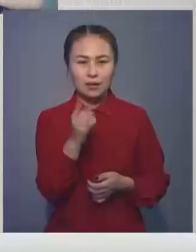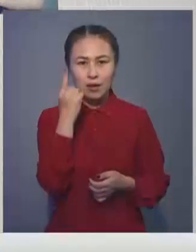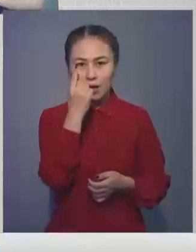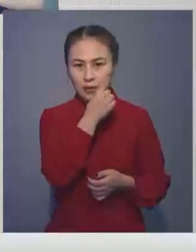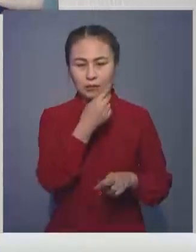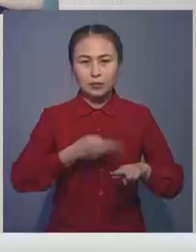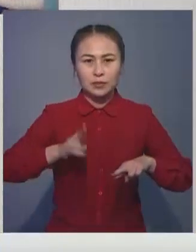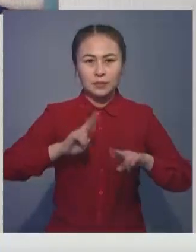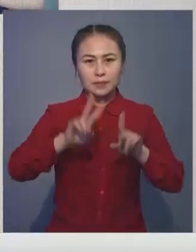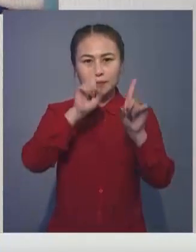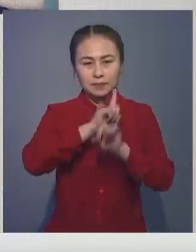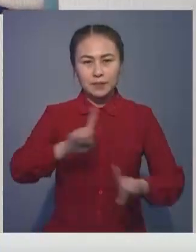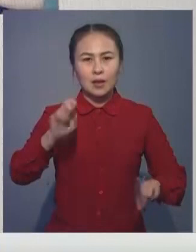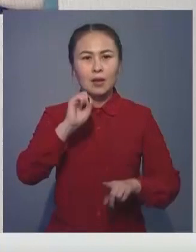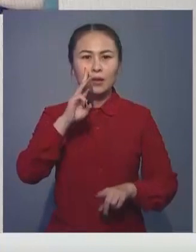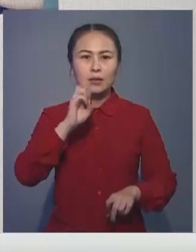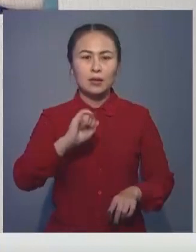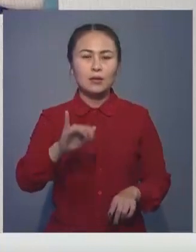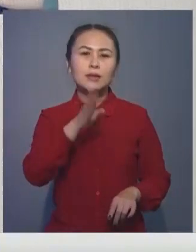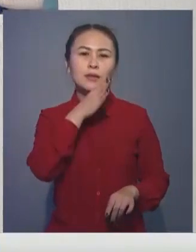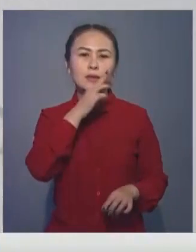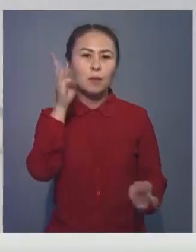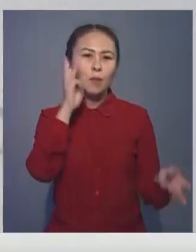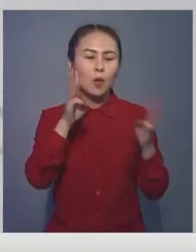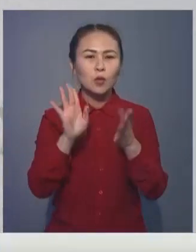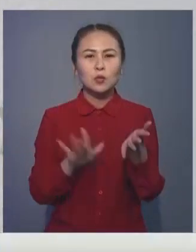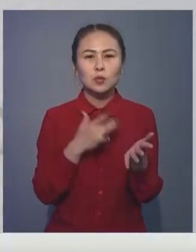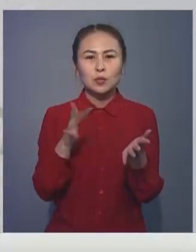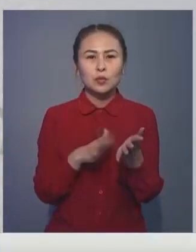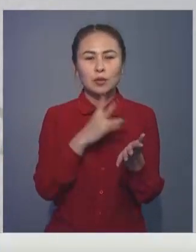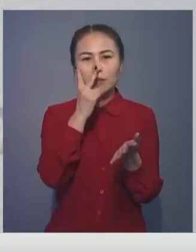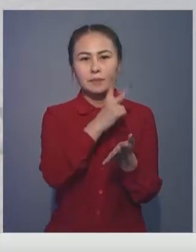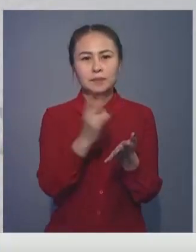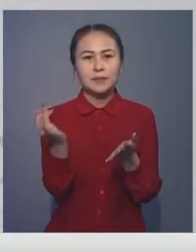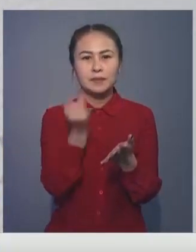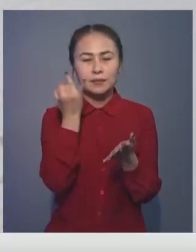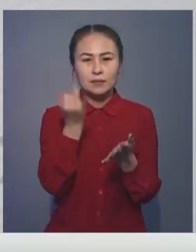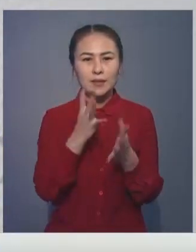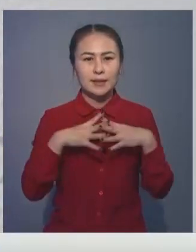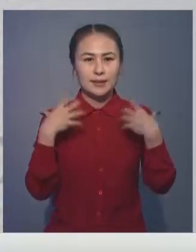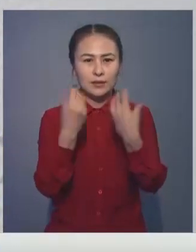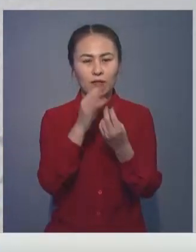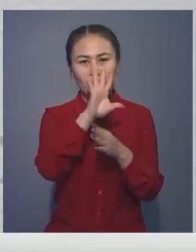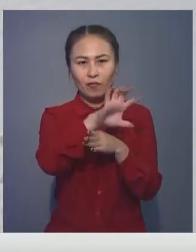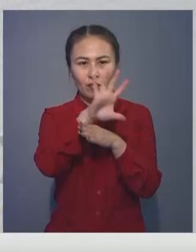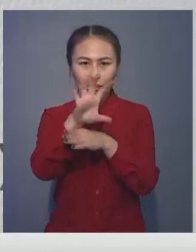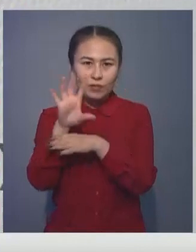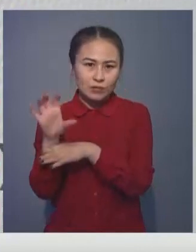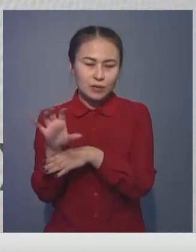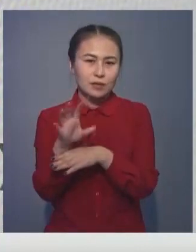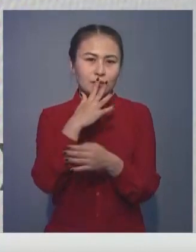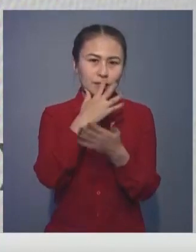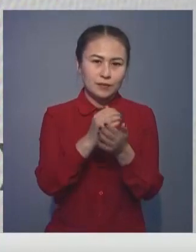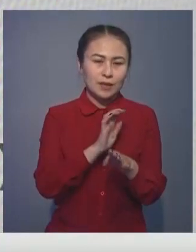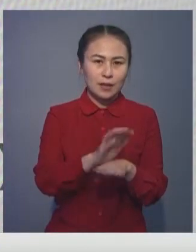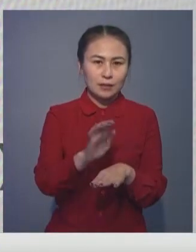ерешеліп дарған ақтаулы қызырған. Еліміздегі сән үлгілермен журналдар қызығы жылтан тұп отыр. Отбасылық фотосуреттерді өз өнімдерін